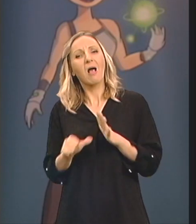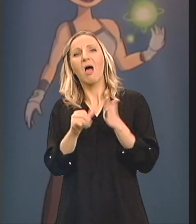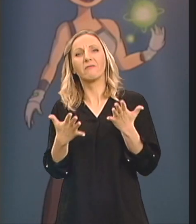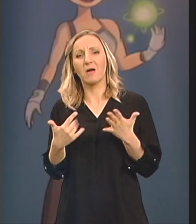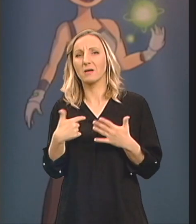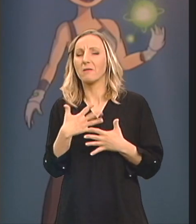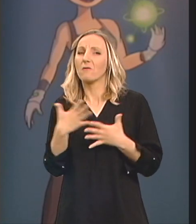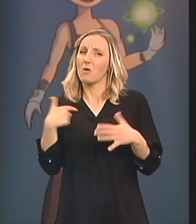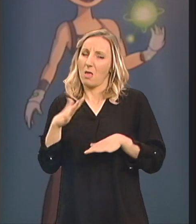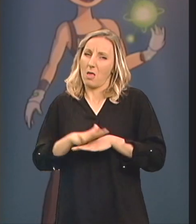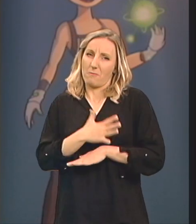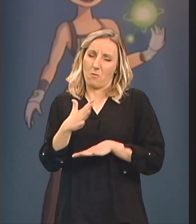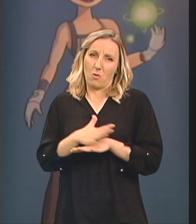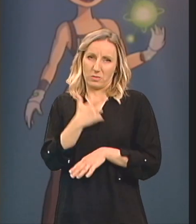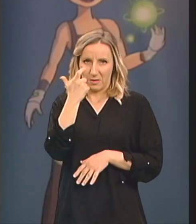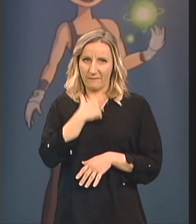veliki emotivac